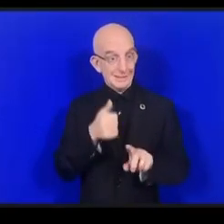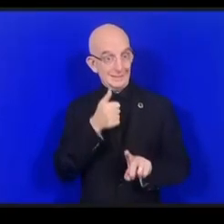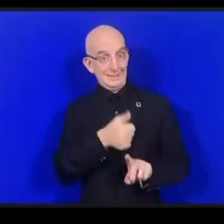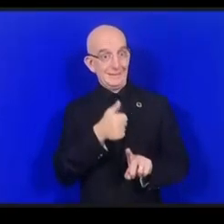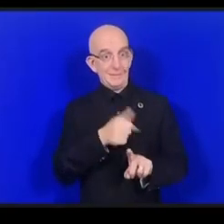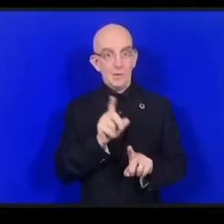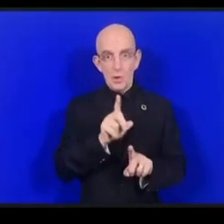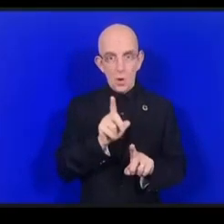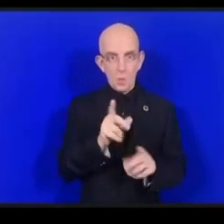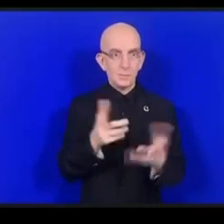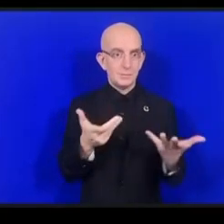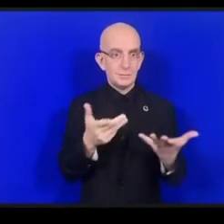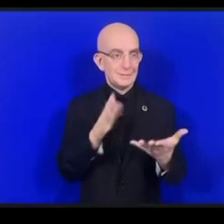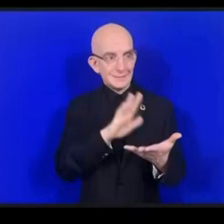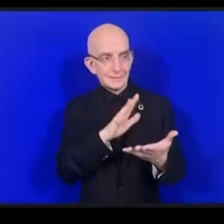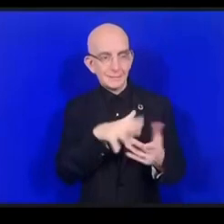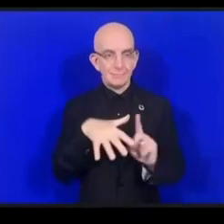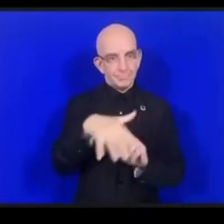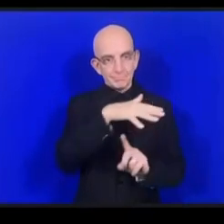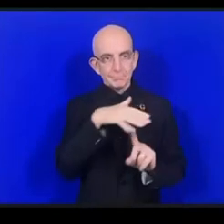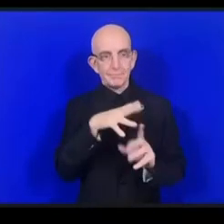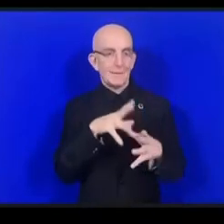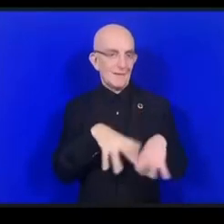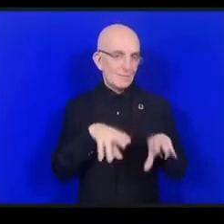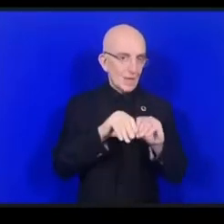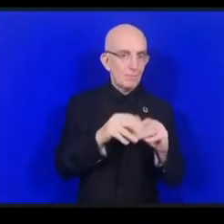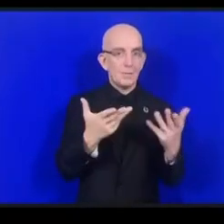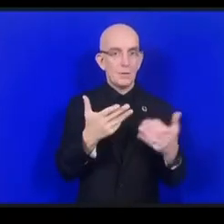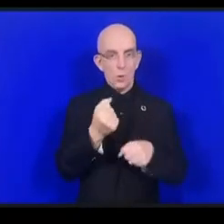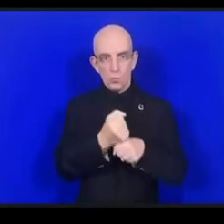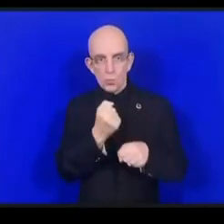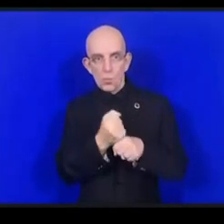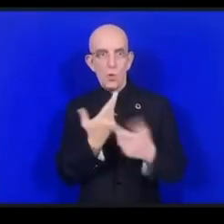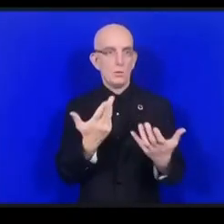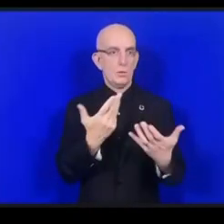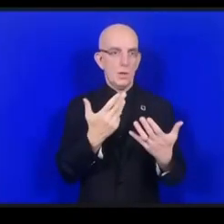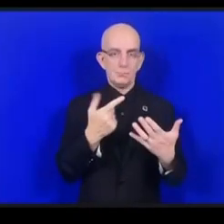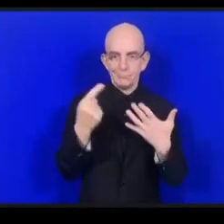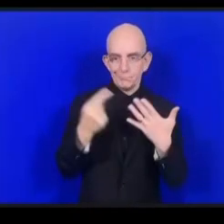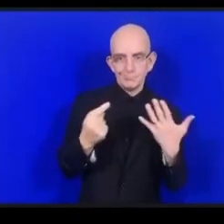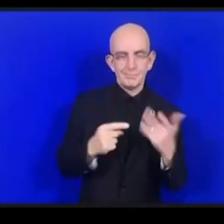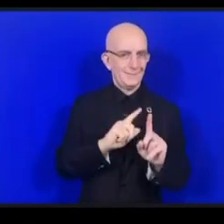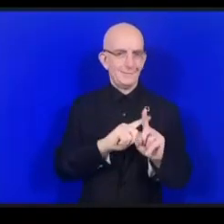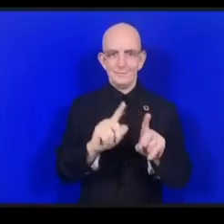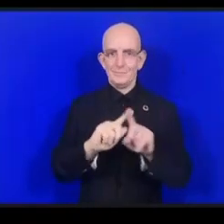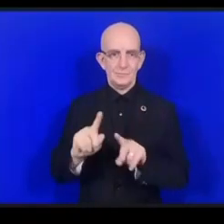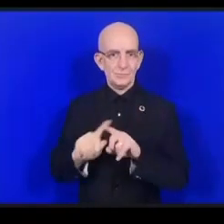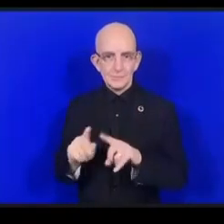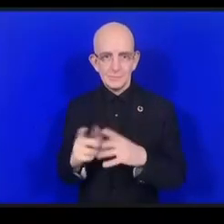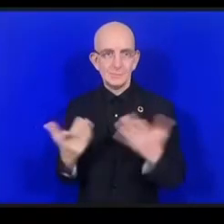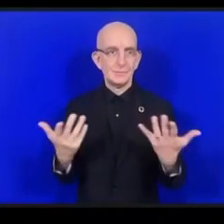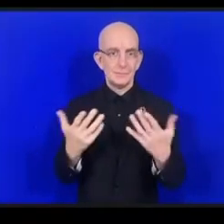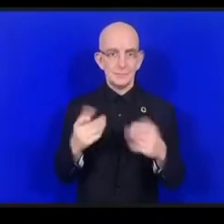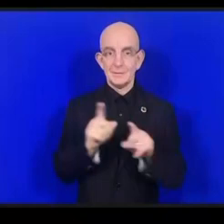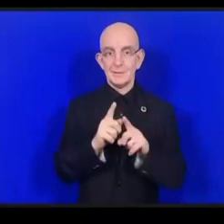العادية أن الشباب ينجزون الكثير عبر الإنترنت